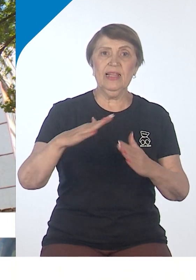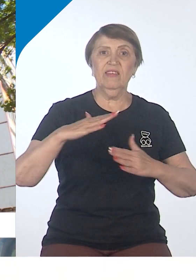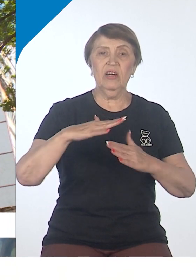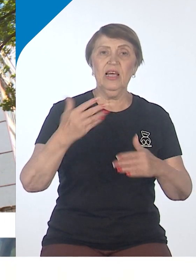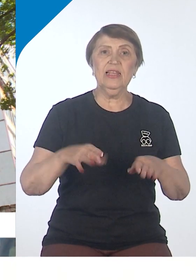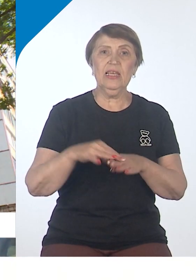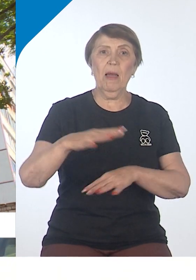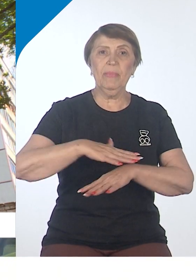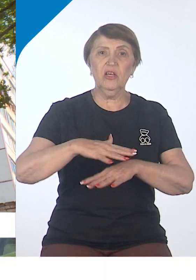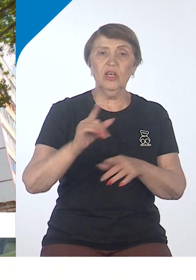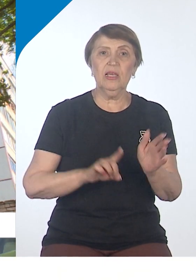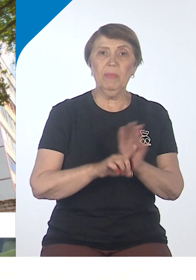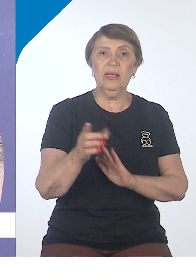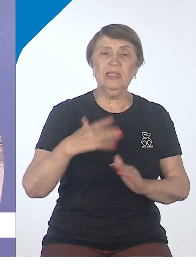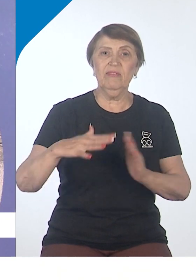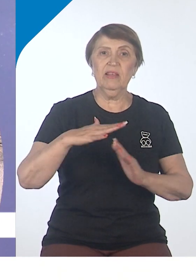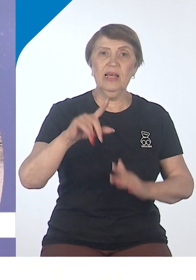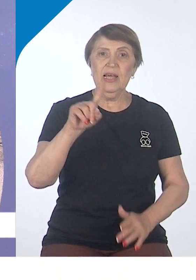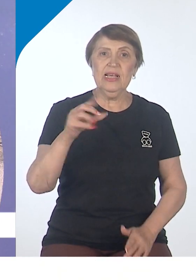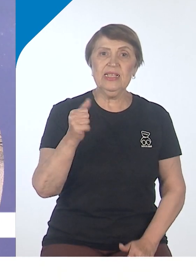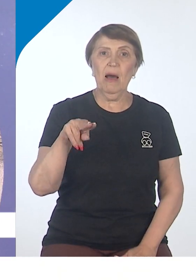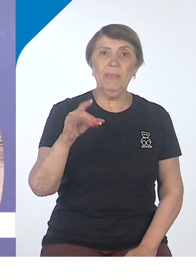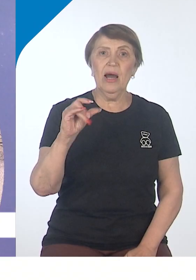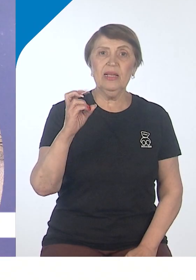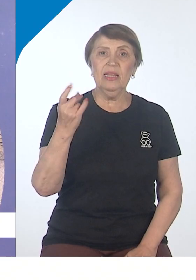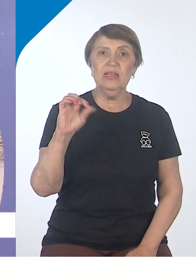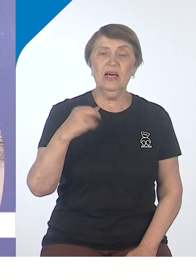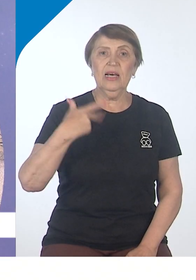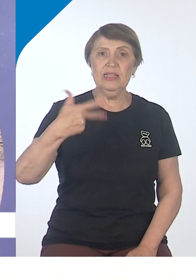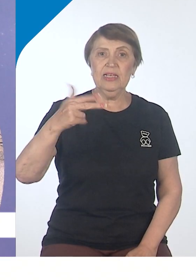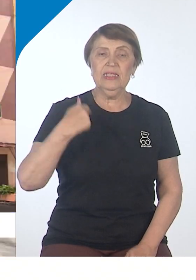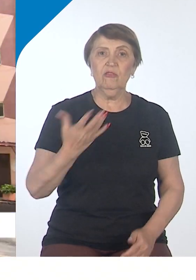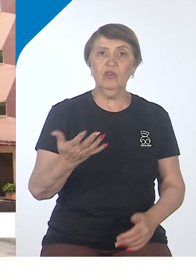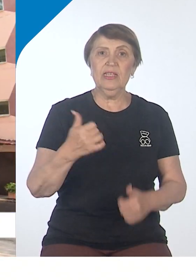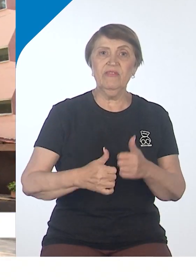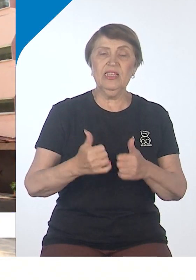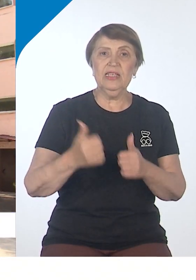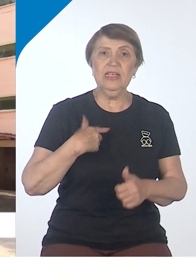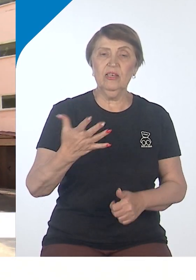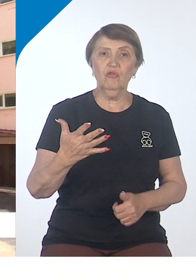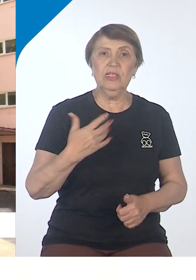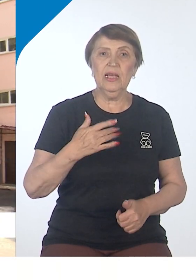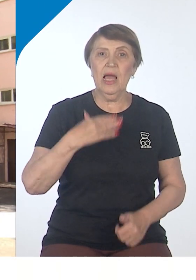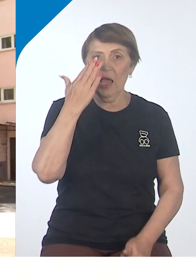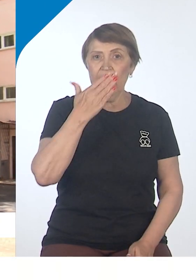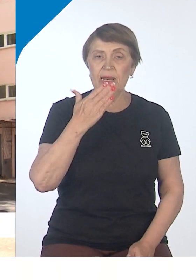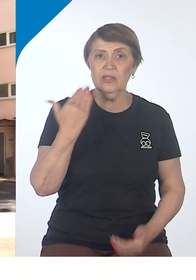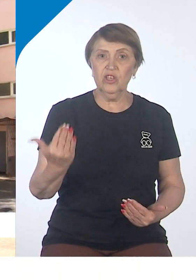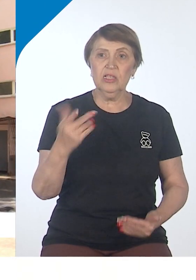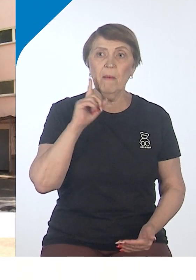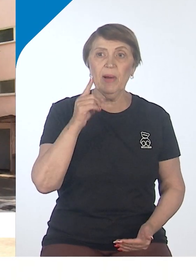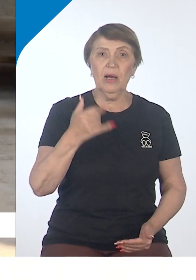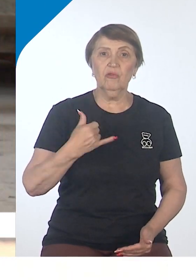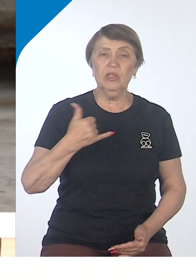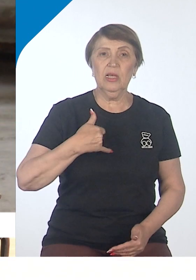площадки появятся во дворах домов на Запаре на 30-32 уже в середине лета. А пока здесь заливают свежим асфальтом дворовый